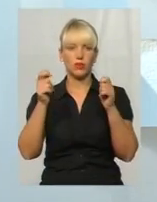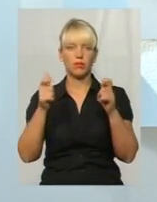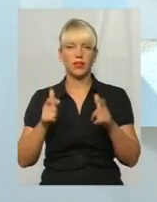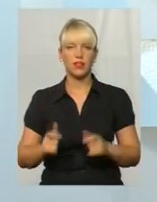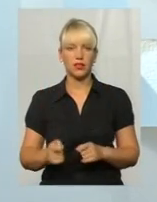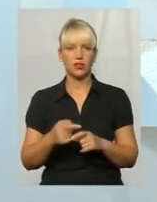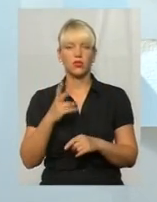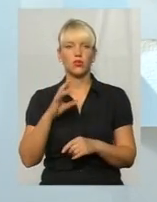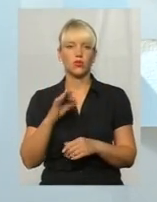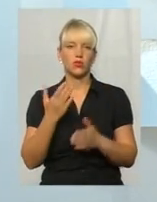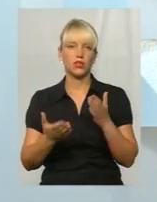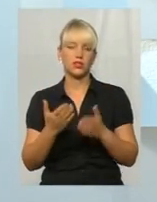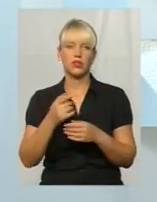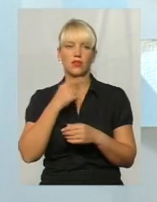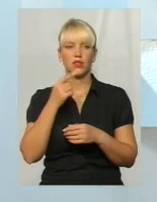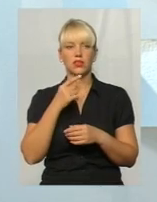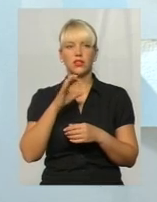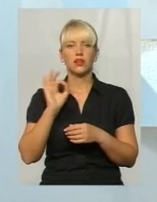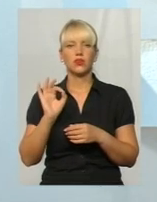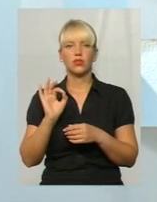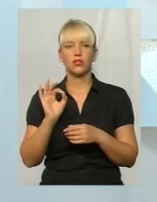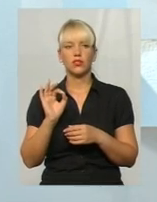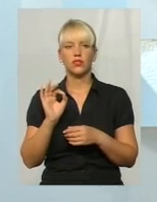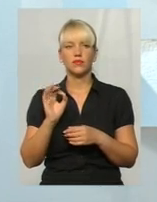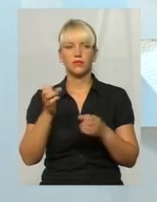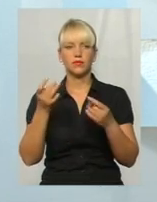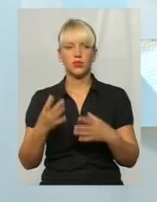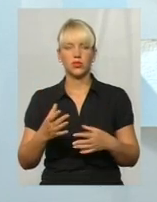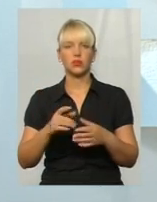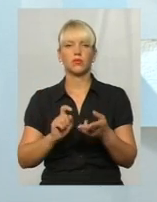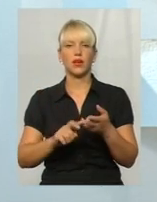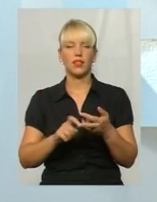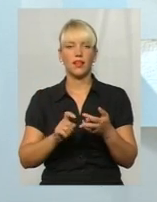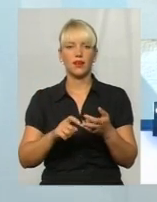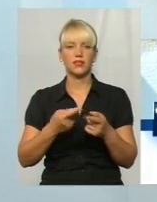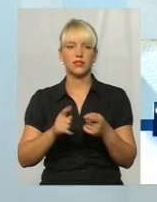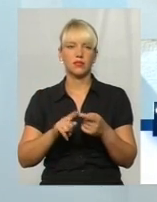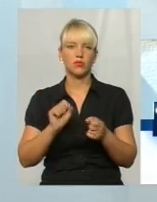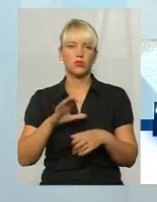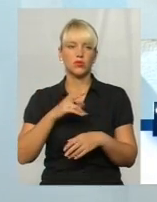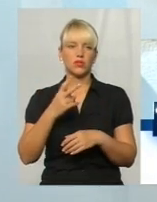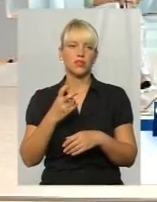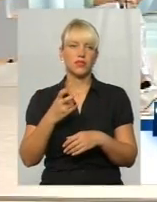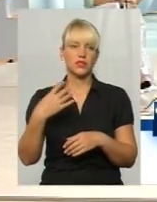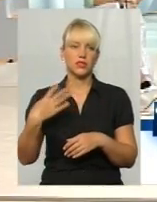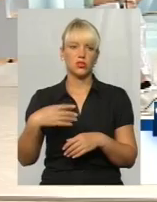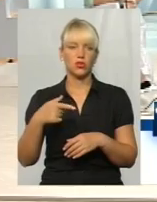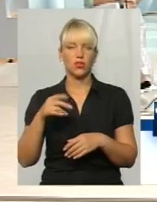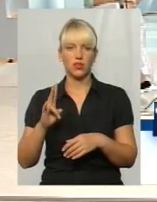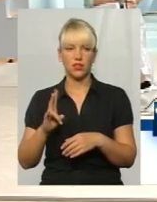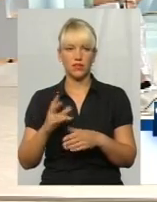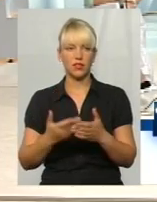спектр. Так, але якщо говоритися про простому аналізі ПЦР, то я думаю, що це 240 гривень,